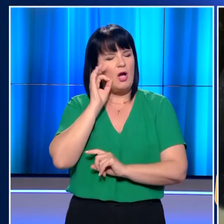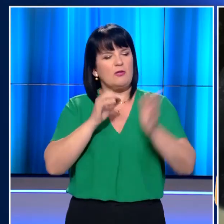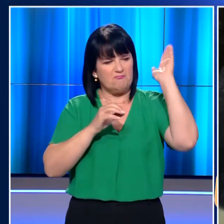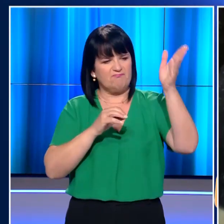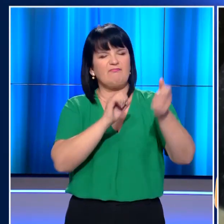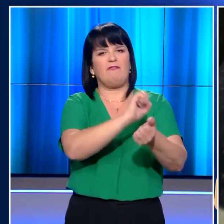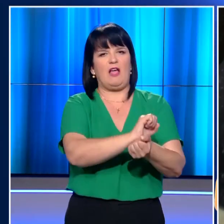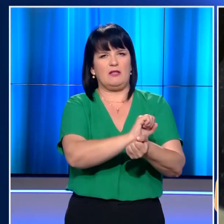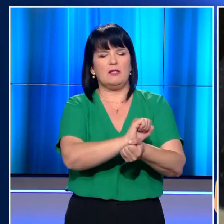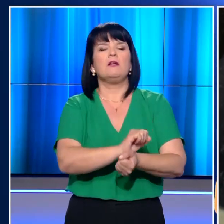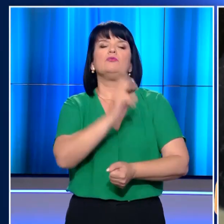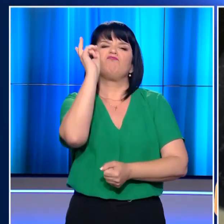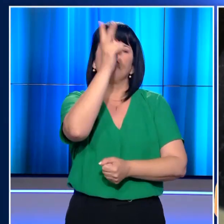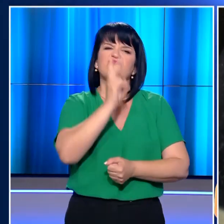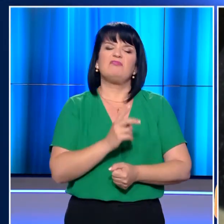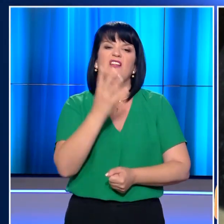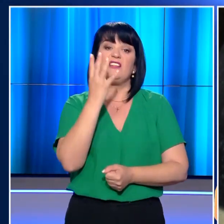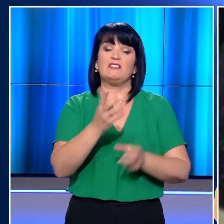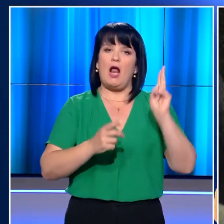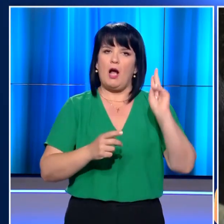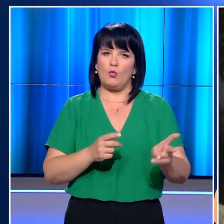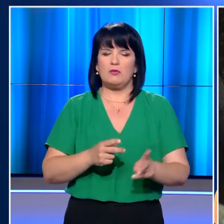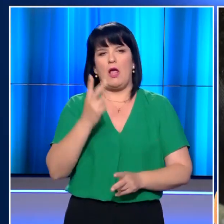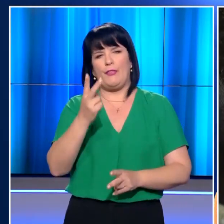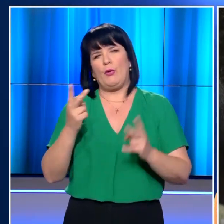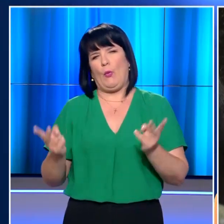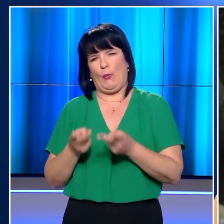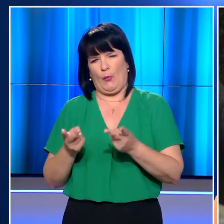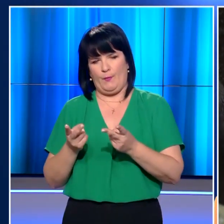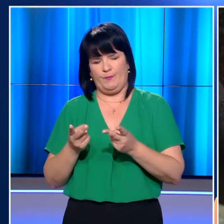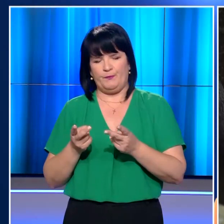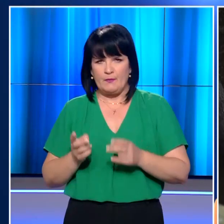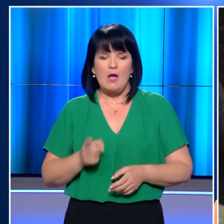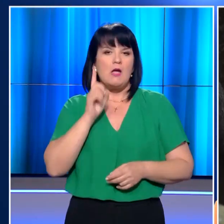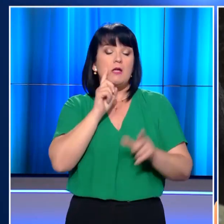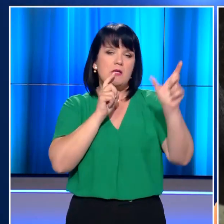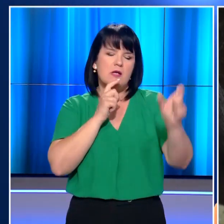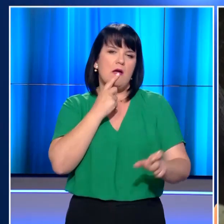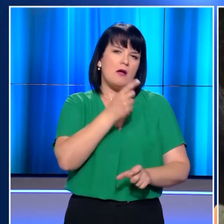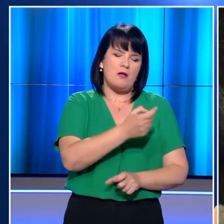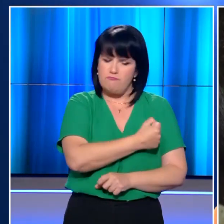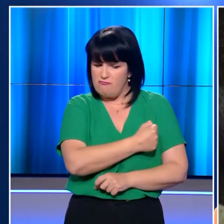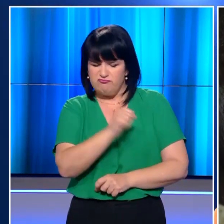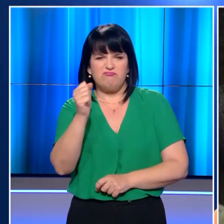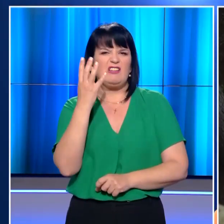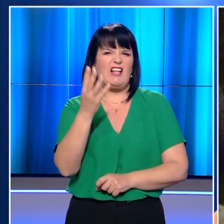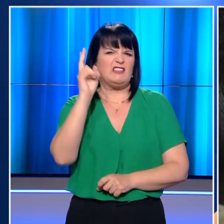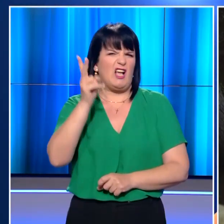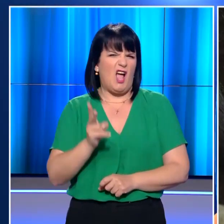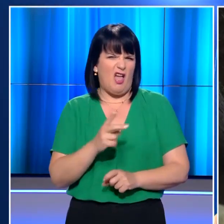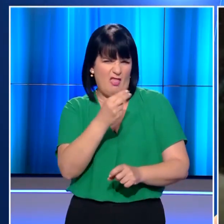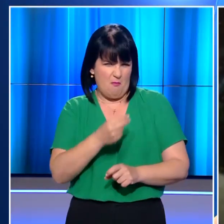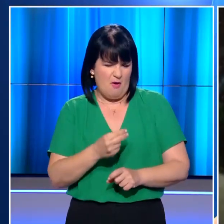βάρος της έχει ασκηθεί ποινική δίωξη για τέσσερα κακουργήματα και δύο πλημελήματα. Η γυναίκα φαίρεται ότι αρνήθηκε τις κακουργηματικές